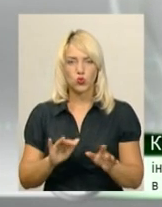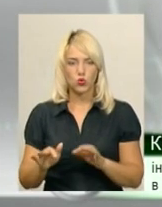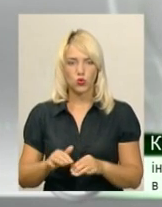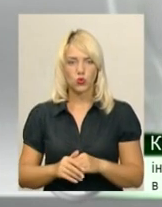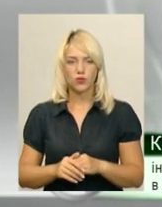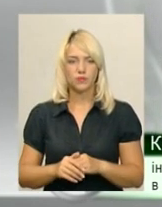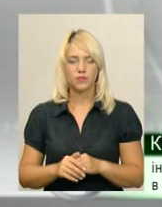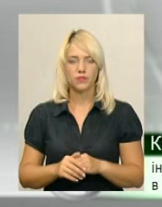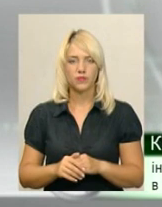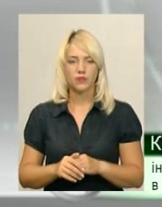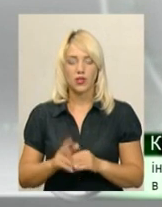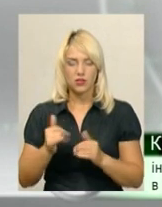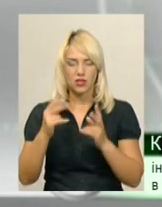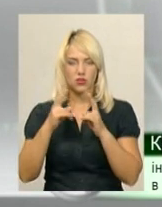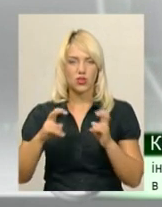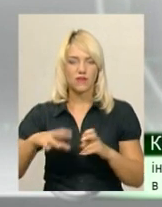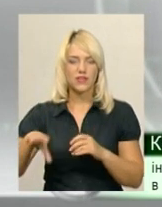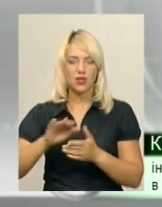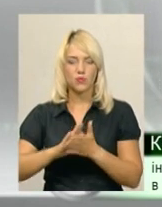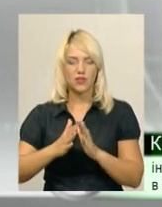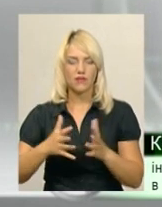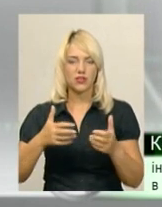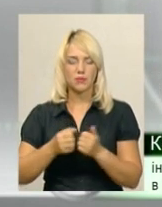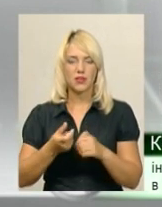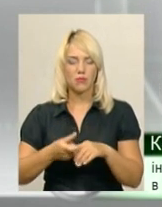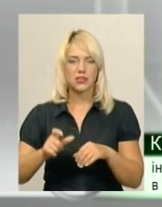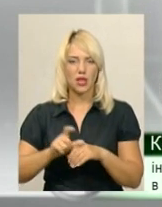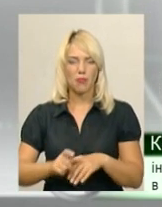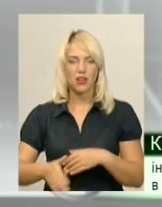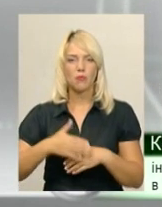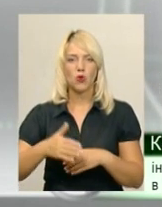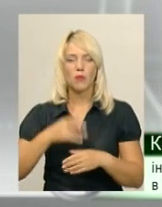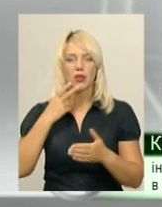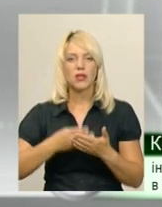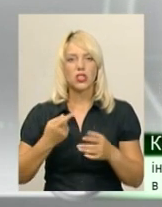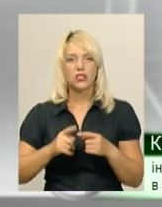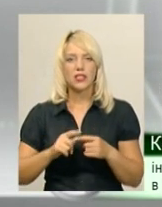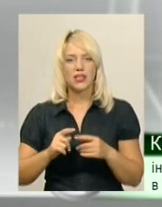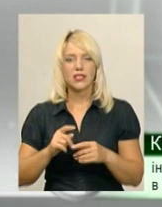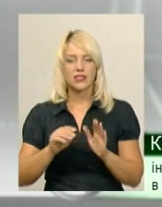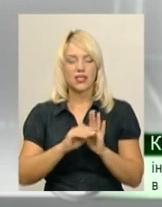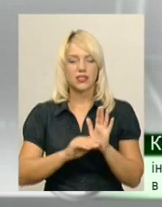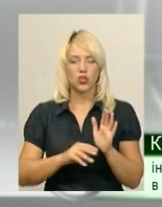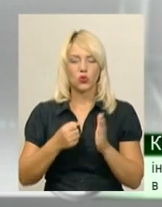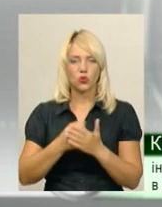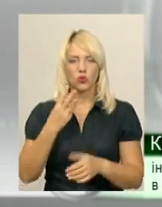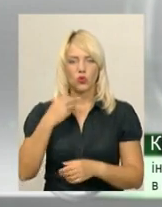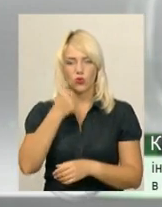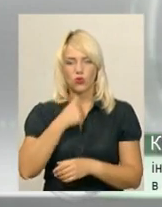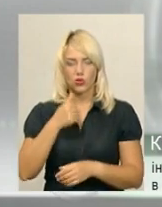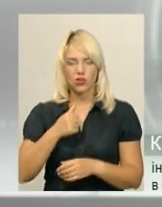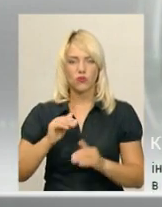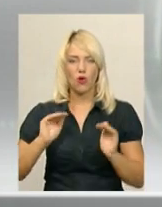слідчі рисовують усі обставини ДТП. Максимальне покарання передбачене цієї статті – це до трьох років